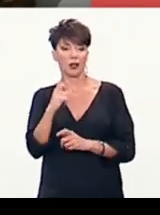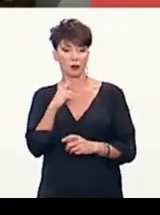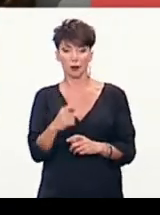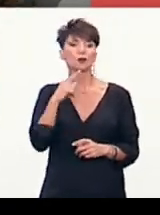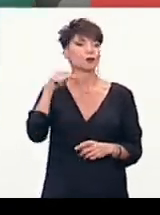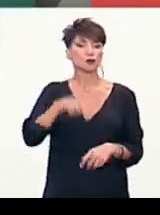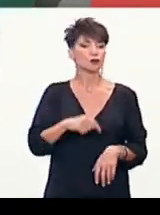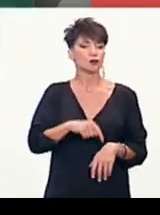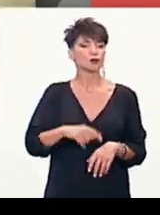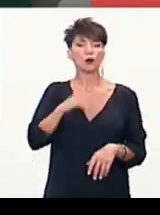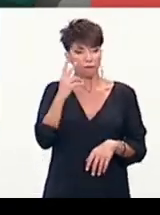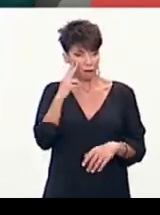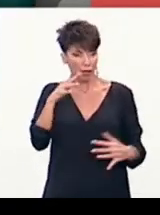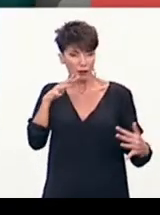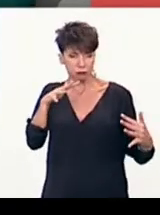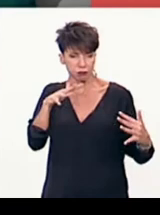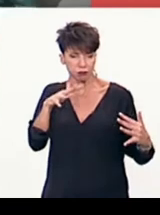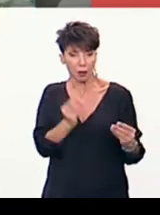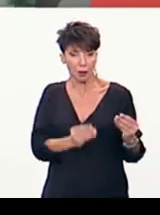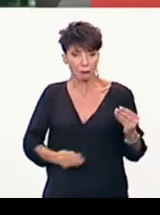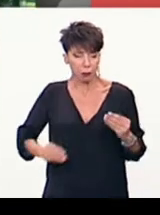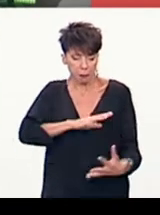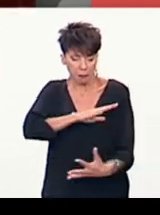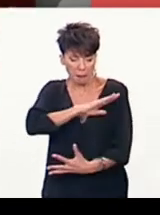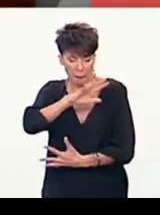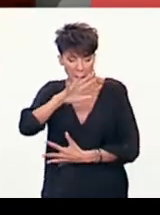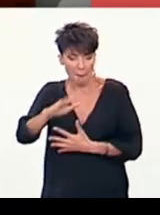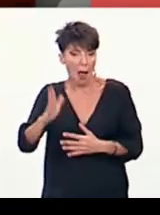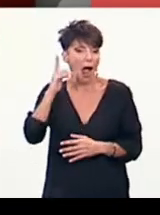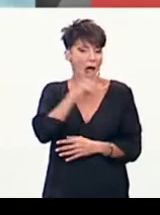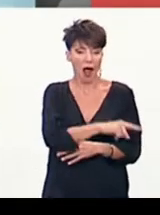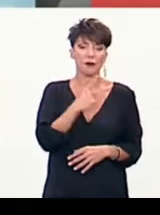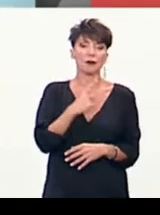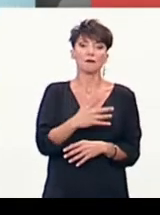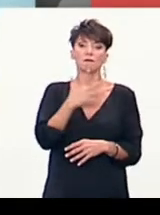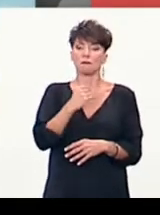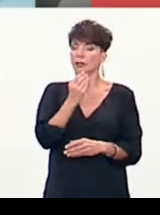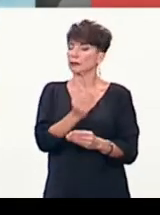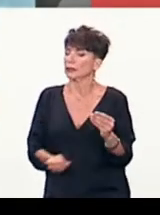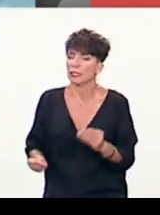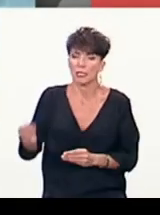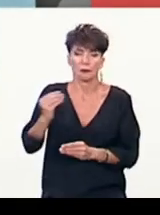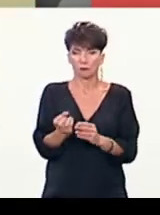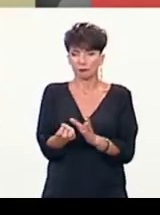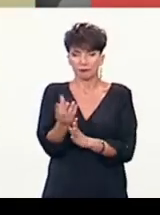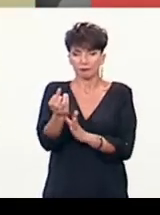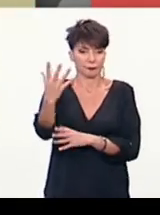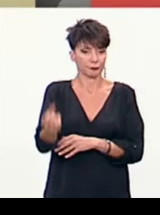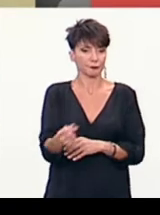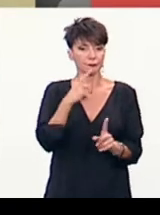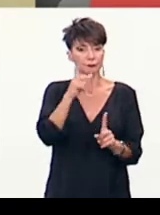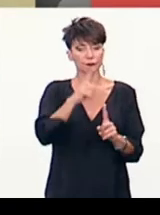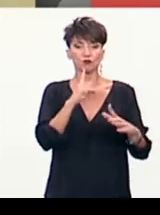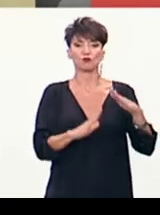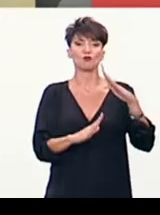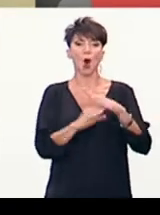μετατρέπει σε πεδίο μάχης μεγάλες πόλεις της Αλβανίας κορυφώνεται μετά από ένα 24ωρο ραγδαίων πολιτικών εξελίξεων. Ο Πρόεδρος